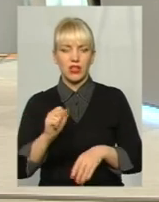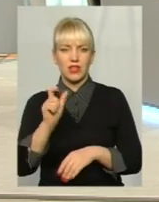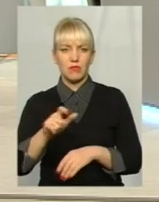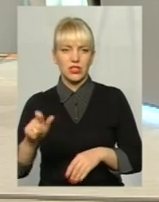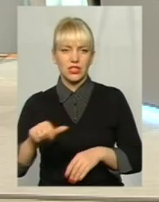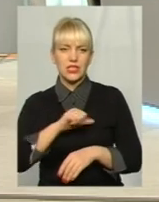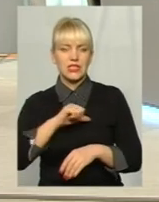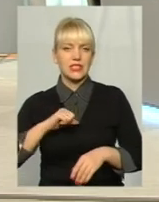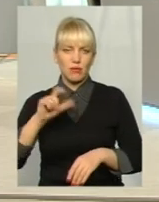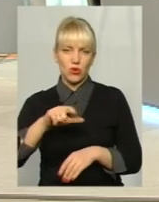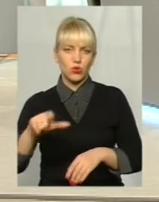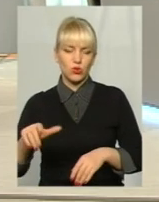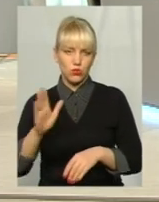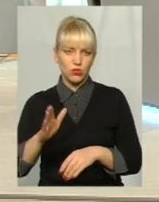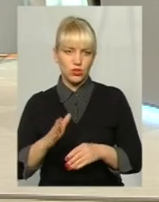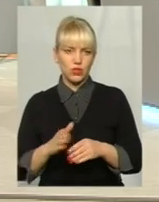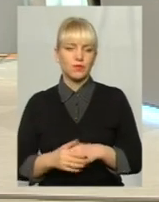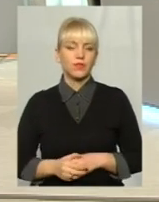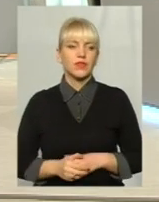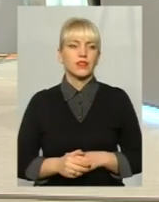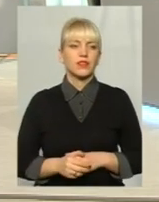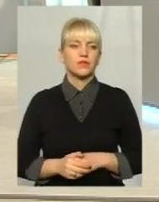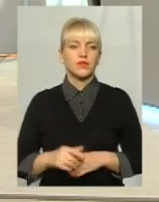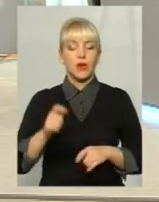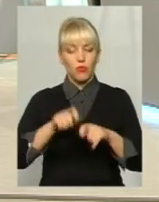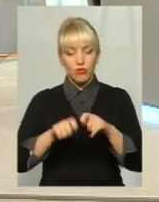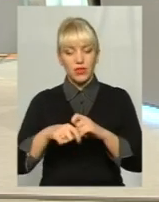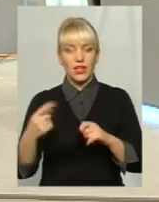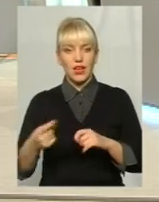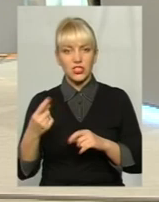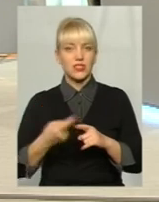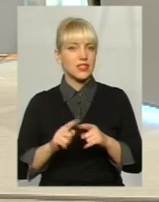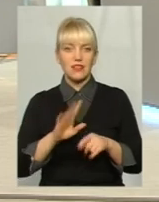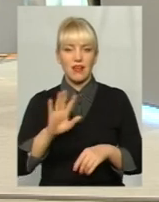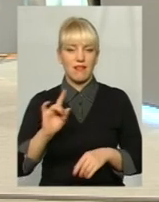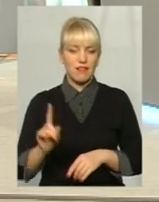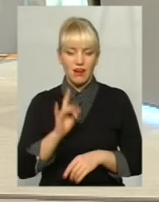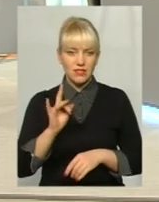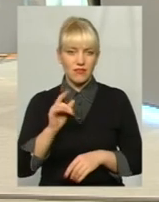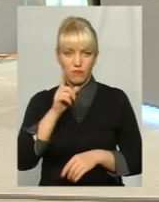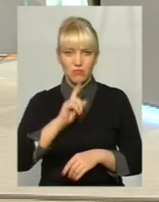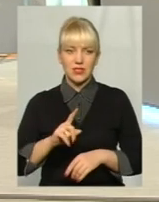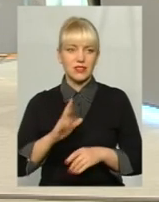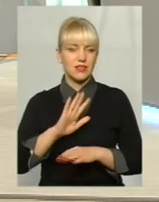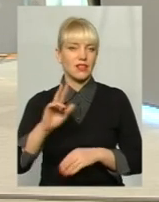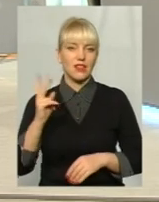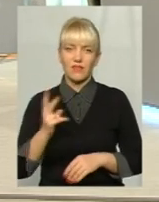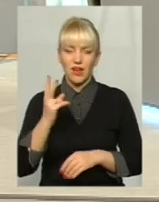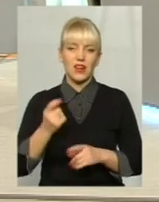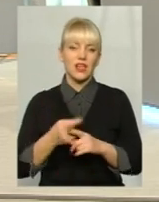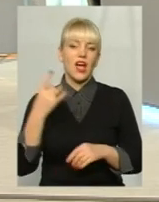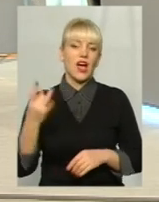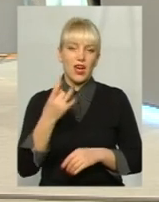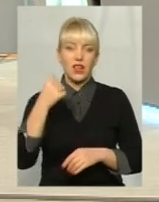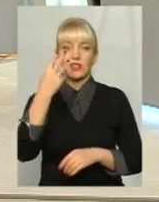Я зрозумію. От така ситуація. Повірка лічильників – це не раз в місяць, і не два рази в місяць, а раз